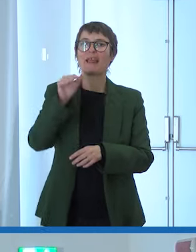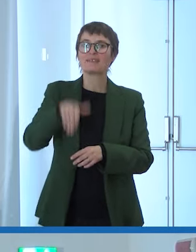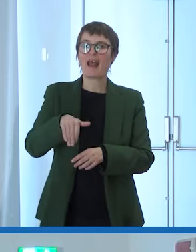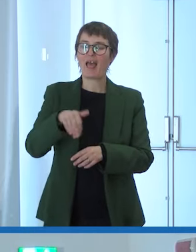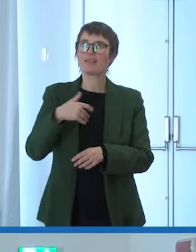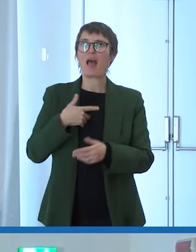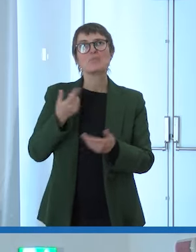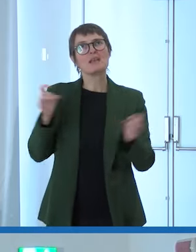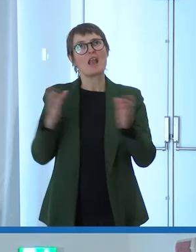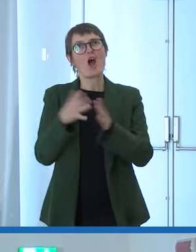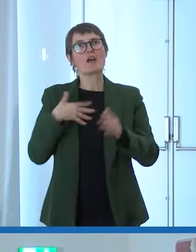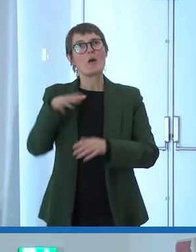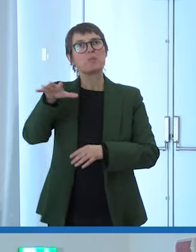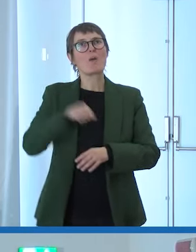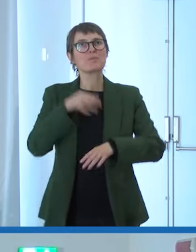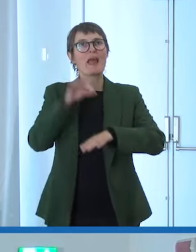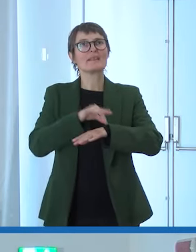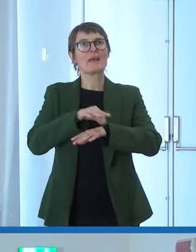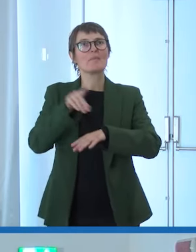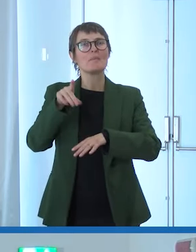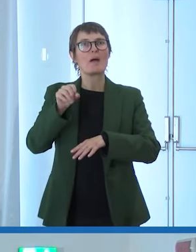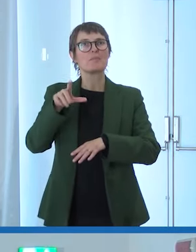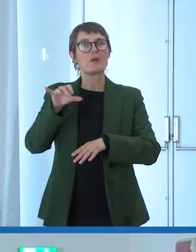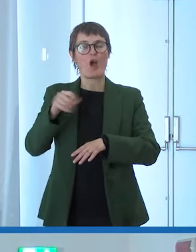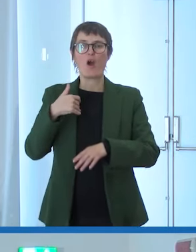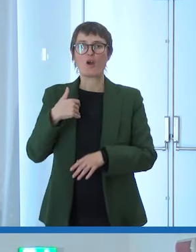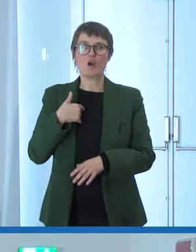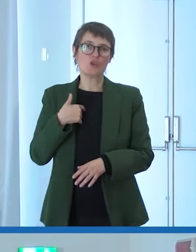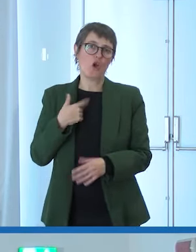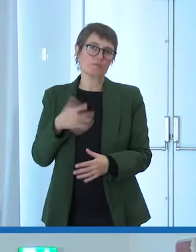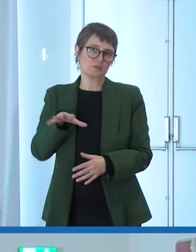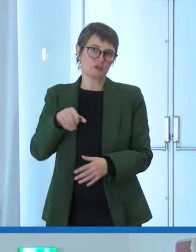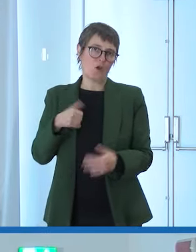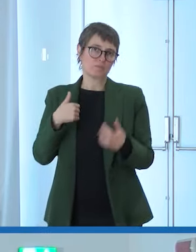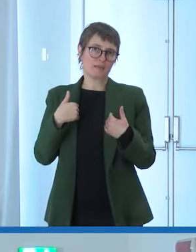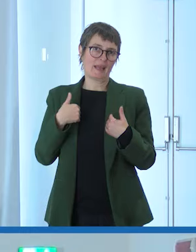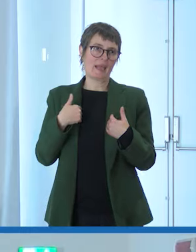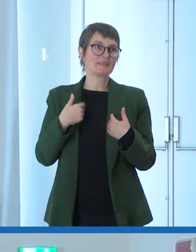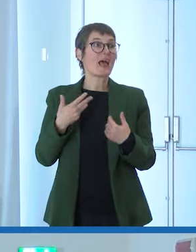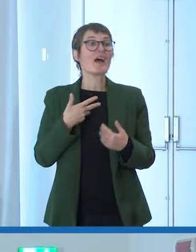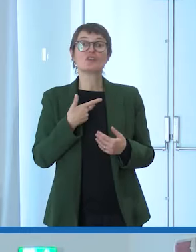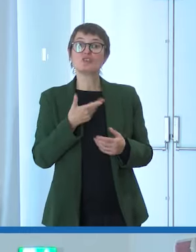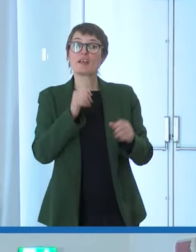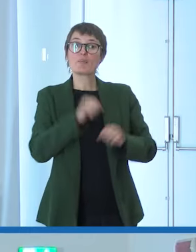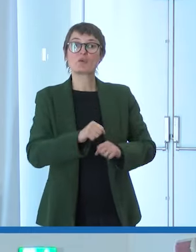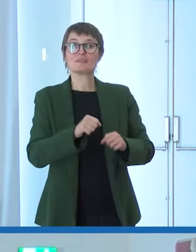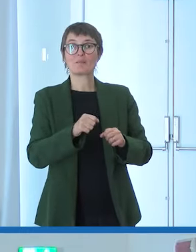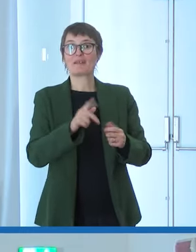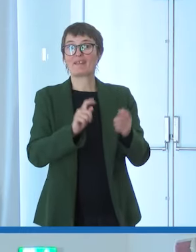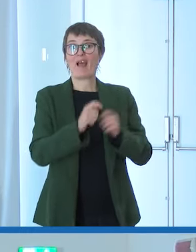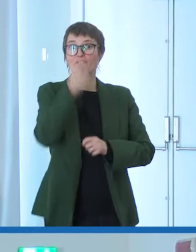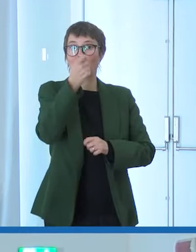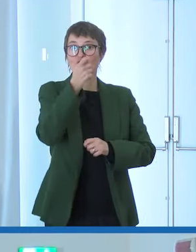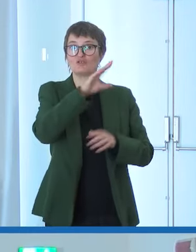possibilità di prendere la schedina di Totocaccio ogni 40.000 persone e io non l'ho mai presa quindi praticamente è anche una questione di